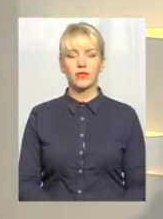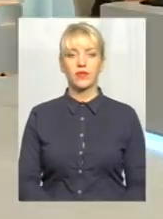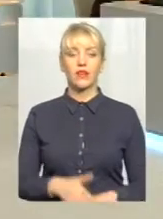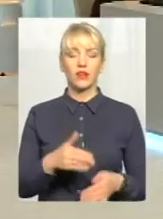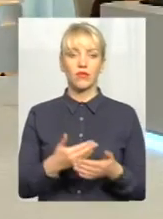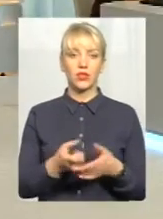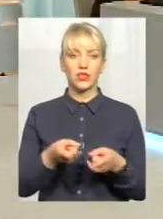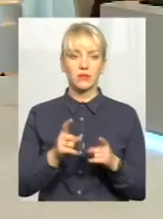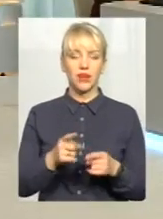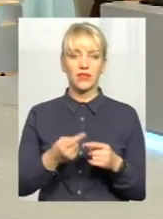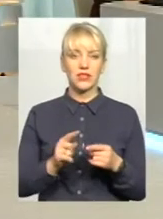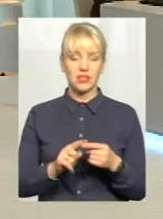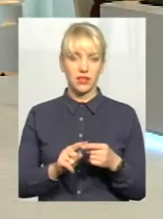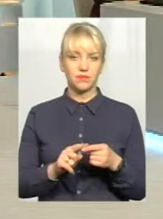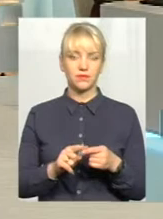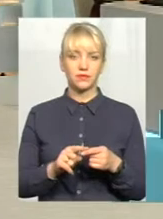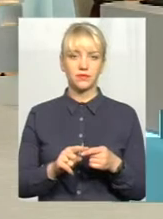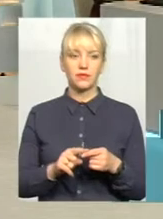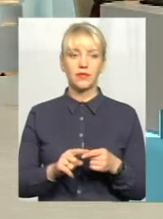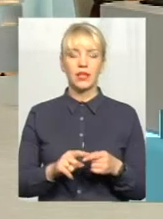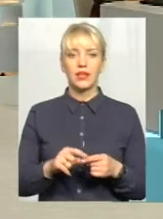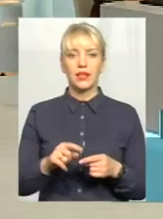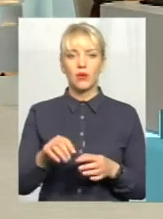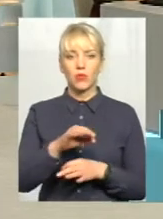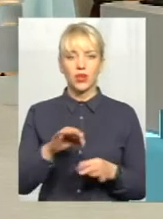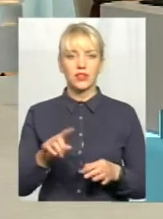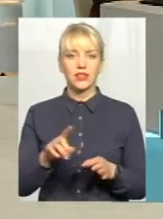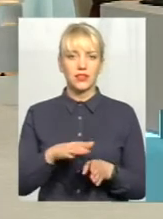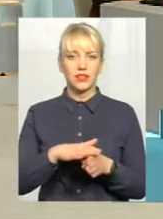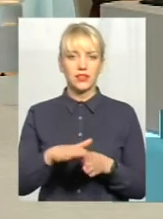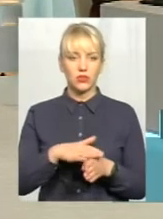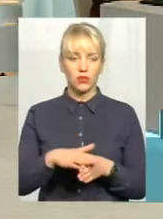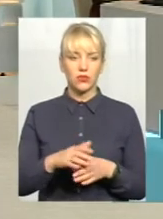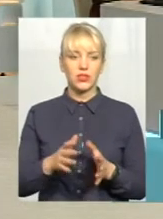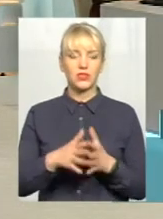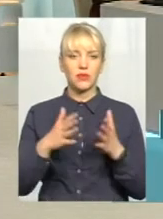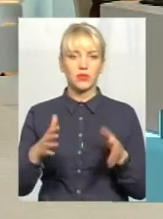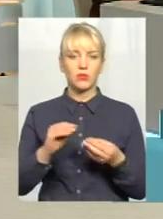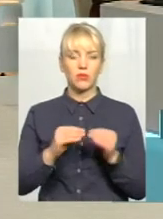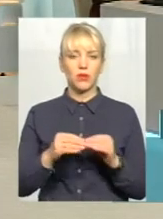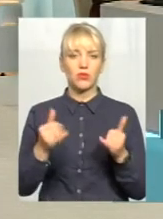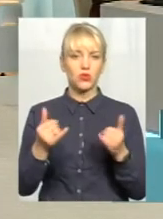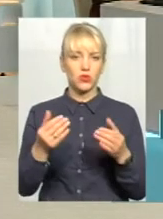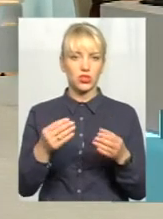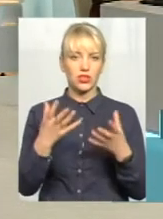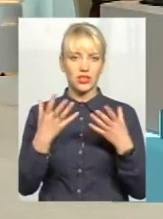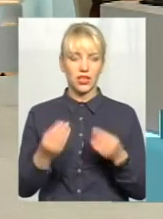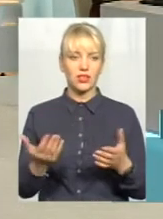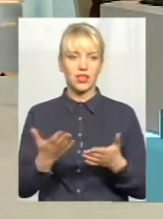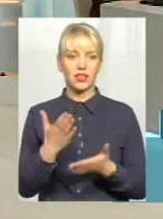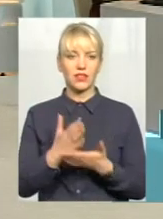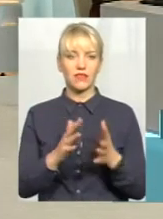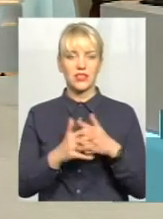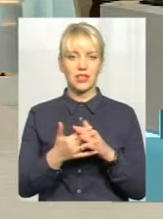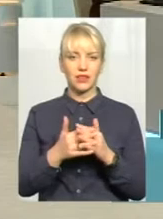Насправді це типові проєкти, які реалізовуються, тобто найбільшою проблемою на сьогоднішній день, яка є в